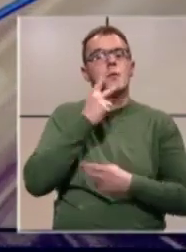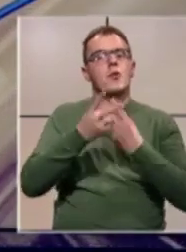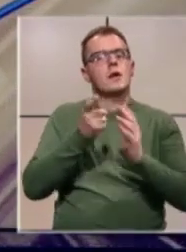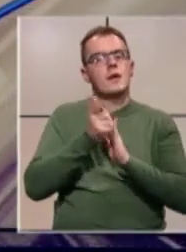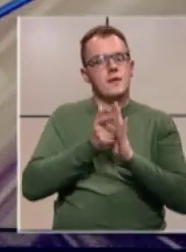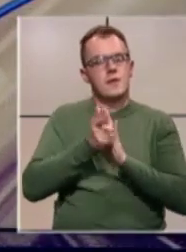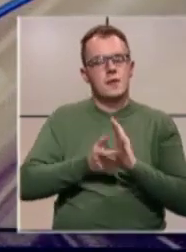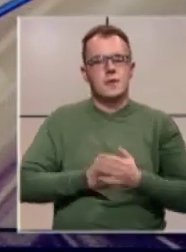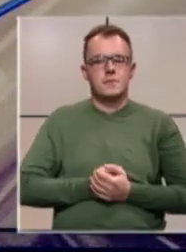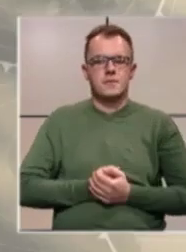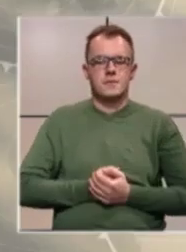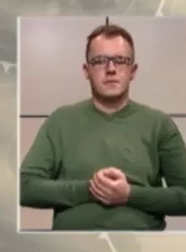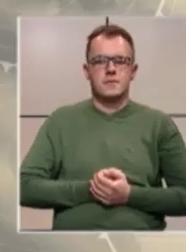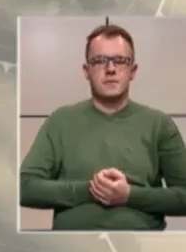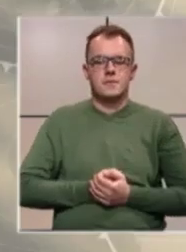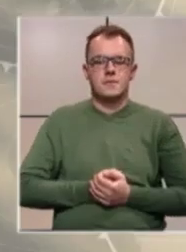prognozu vremena.